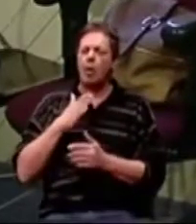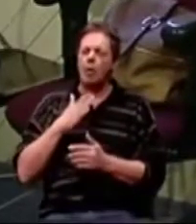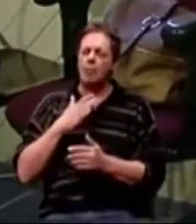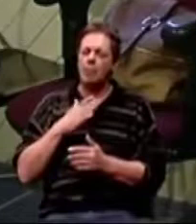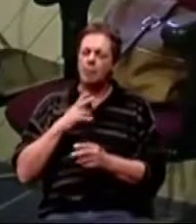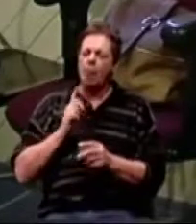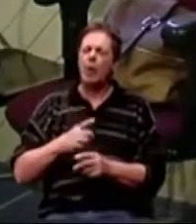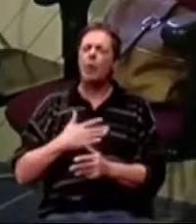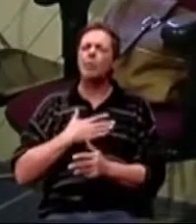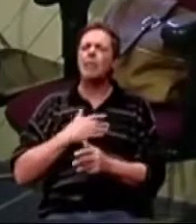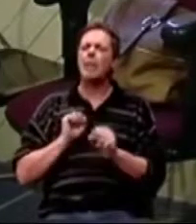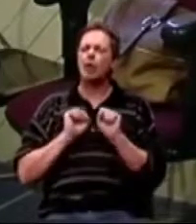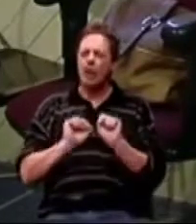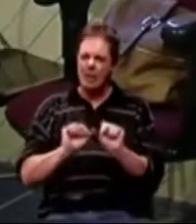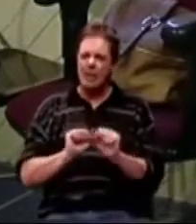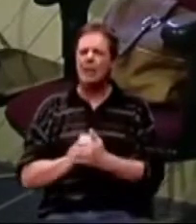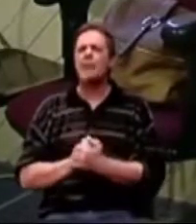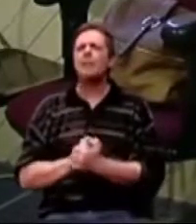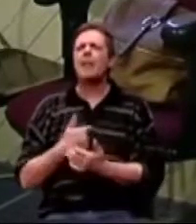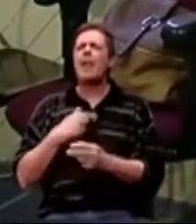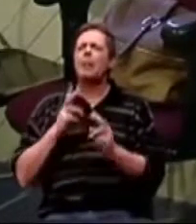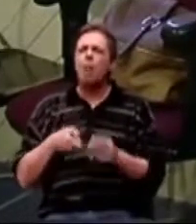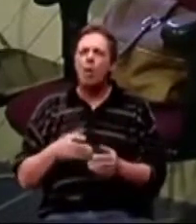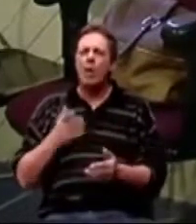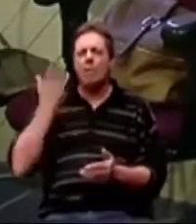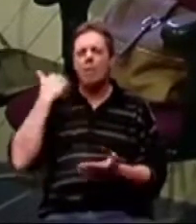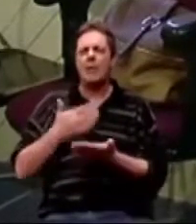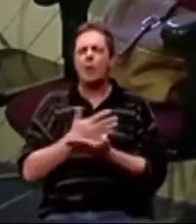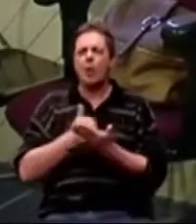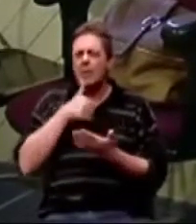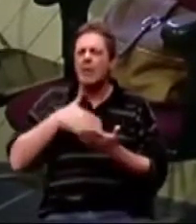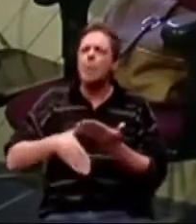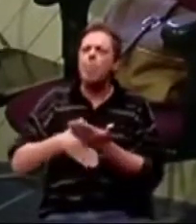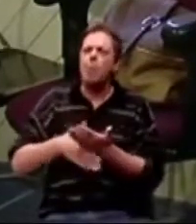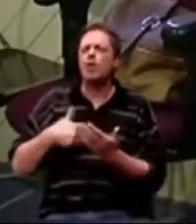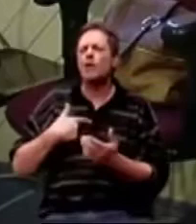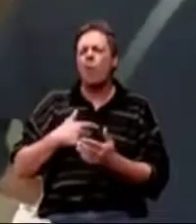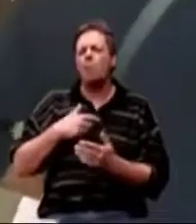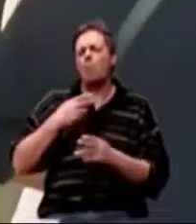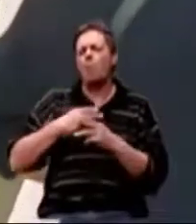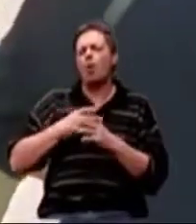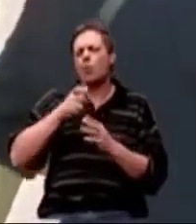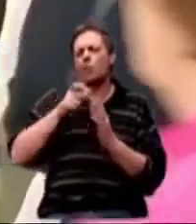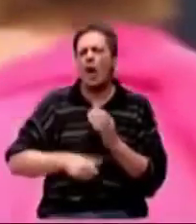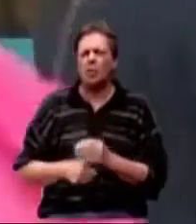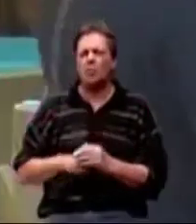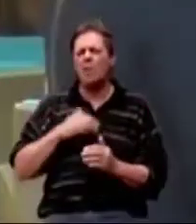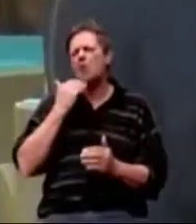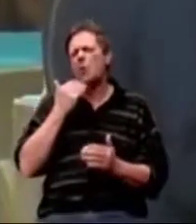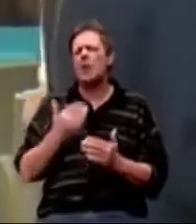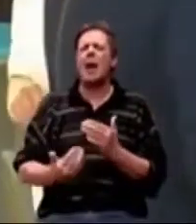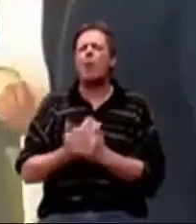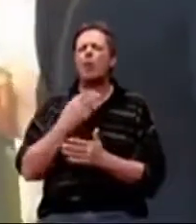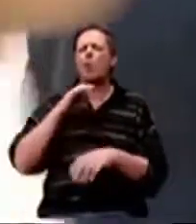štititi i sebe zaštititi da bi mogli biti korisni i pomoći svojom bolesnom članu. Unatoč modernoj medicinskoj